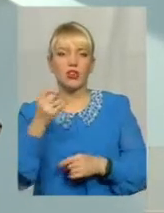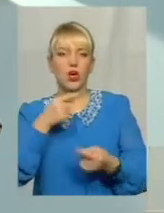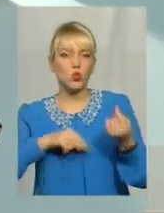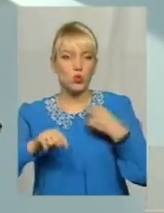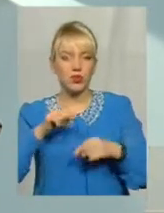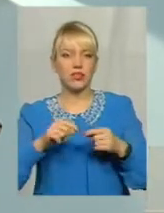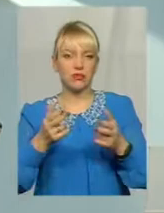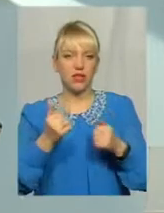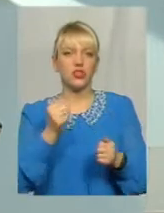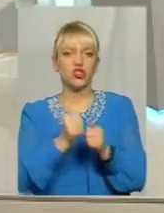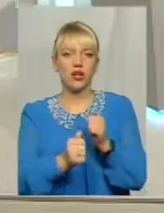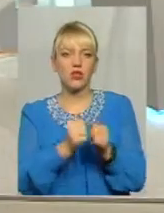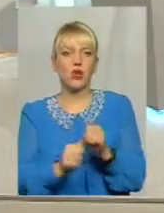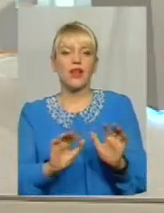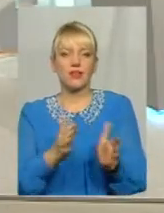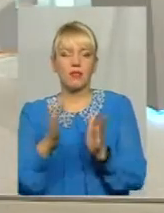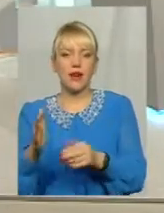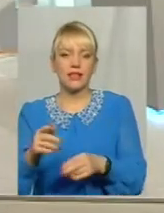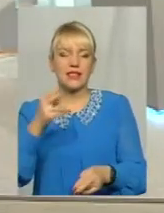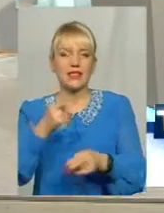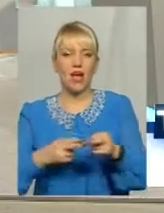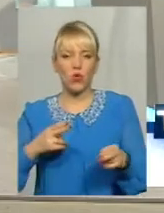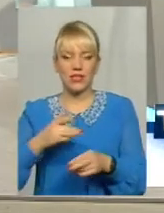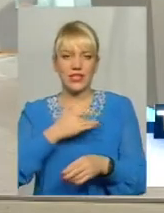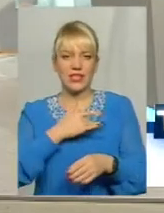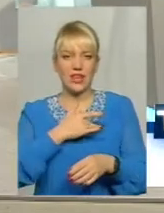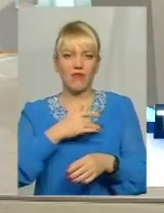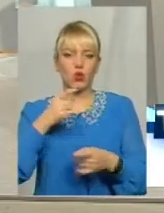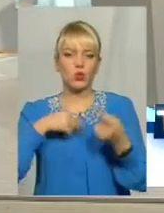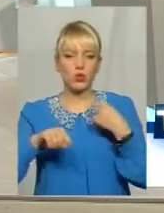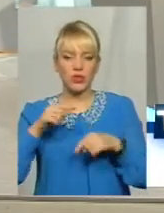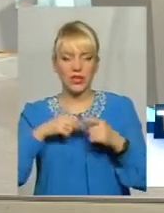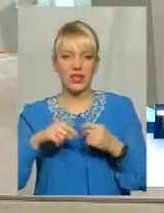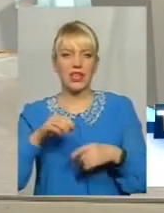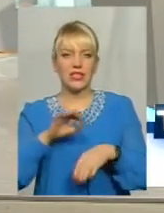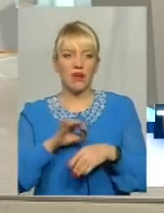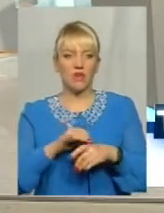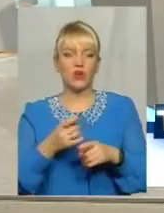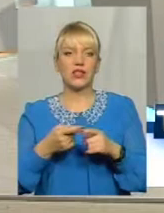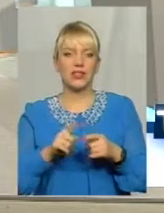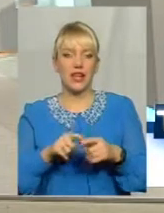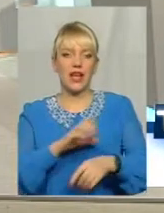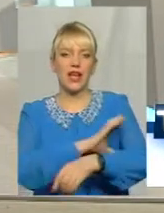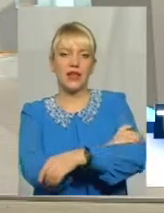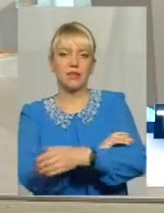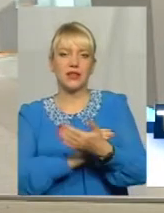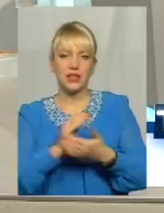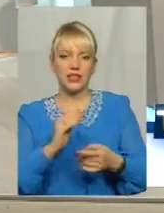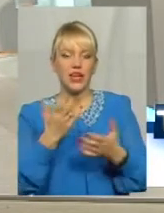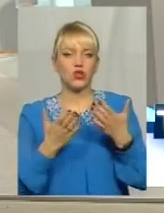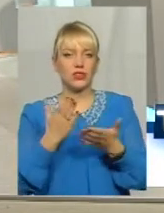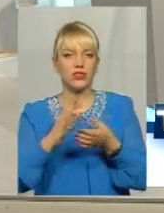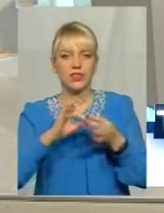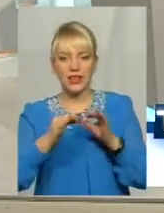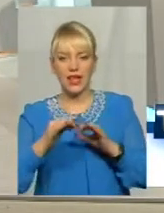частіше трапляються саме загострення серцевого судину захворювання, це артеріальні гіпертензії. І якщо пацієнт має складну ішемічну хворобу,